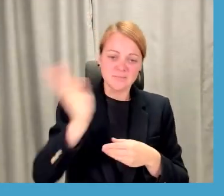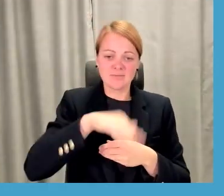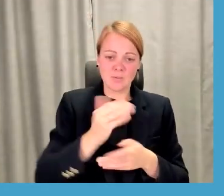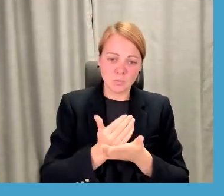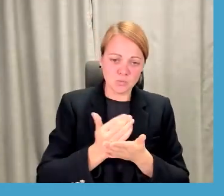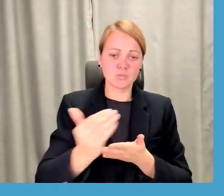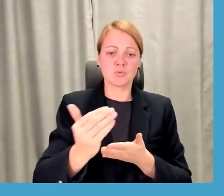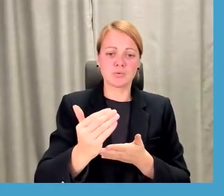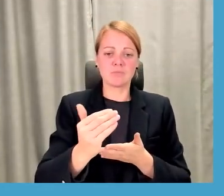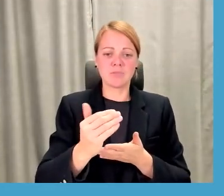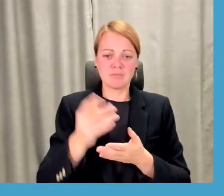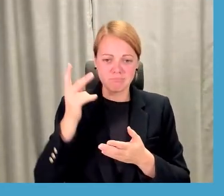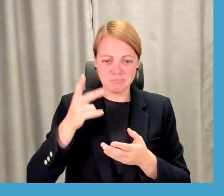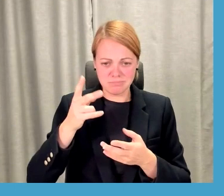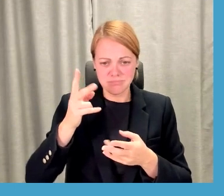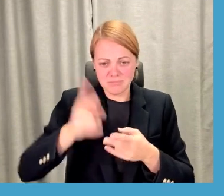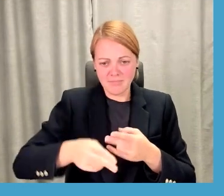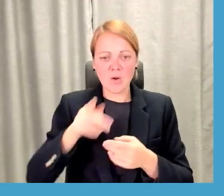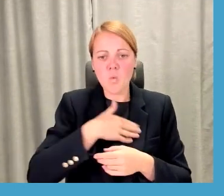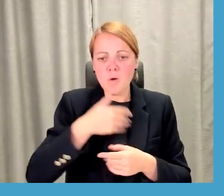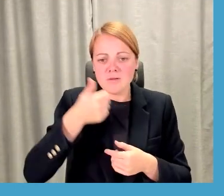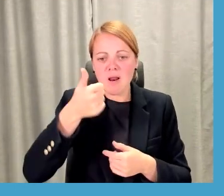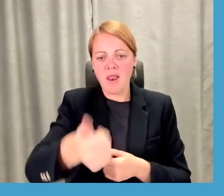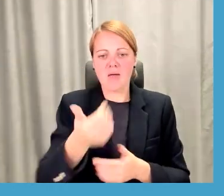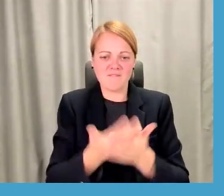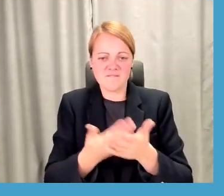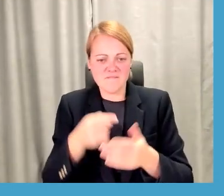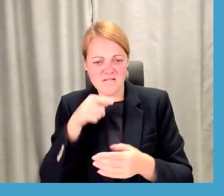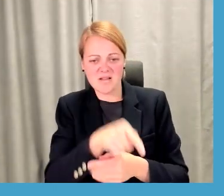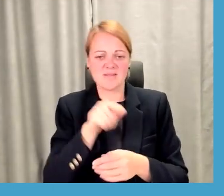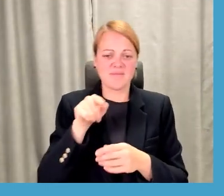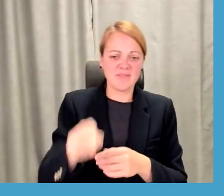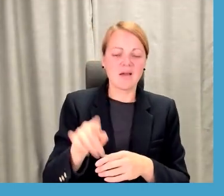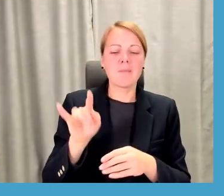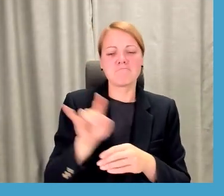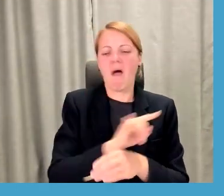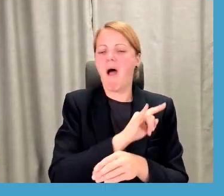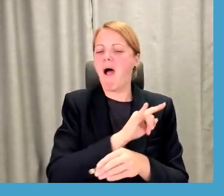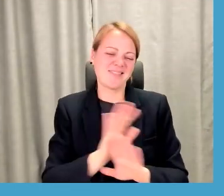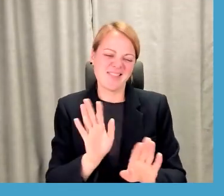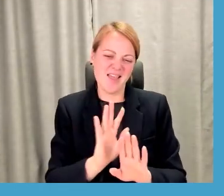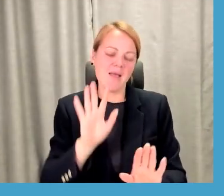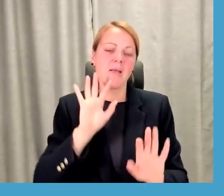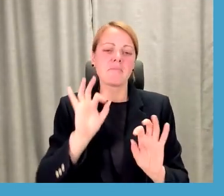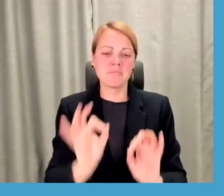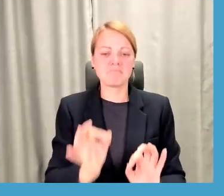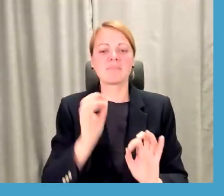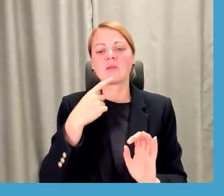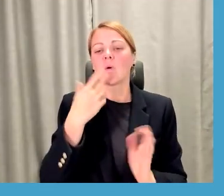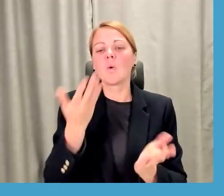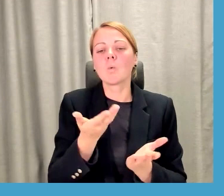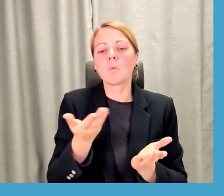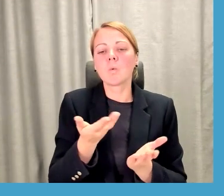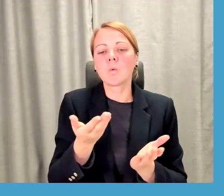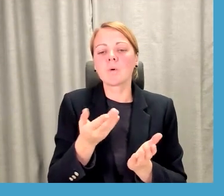turpini, pabeidz, tev bija noti labi, sanāca tas, ja, nu, protams, nemānīties tam studentam, bet pateikt, tur, kur viņam ir, nu,